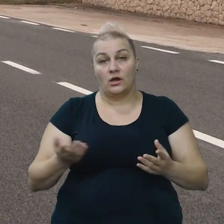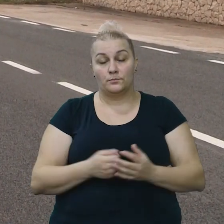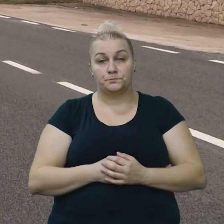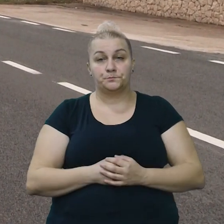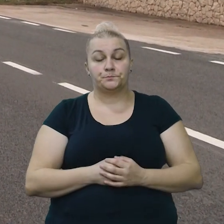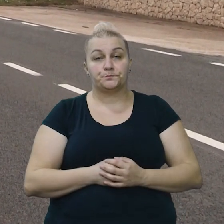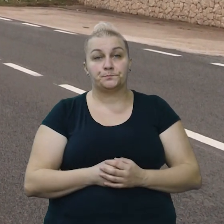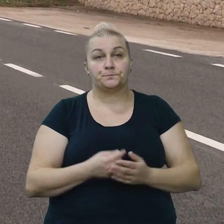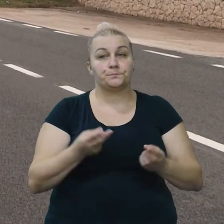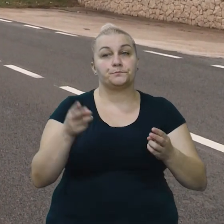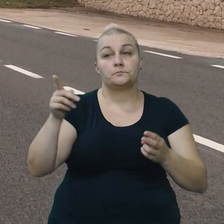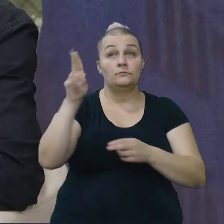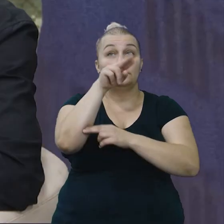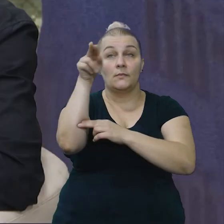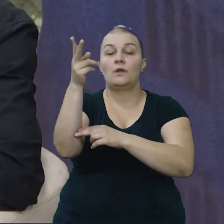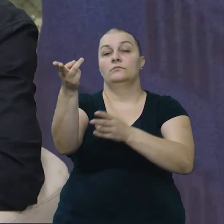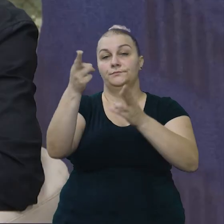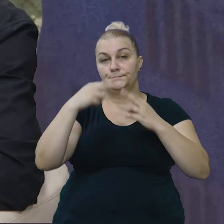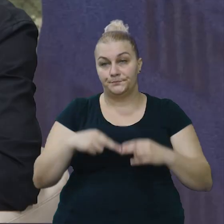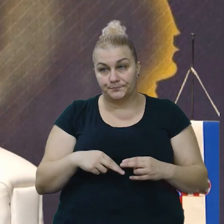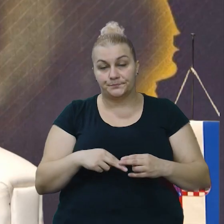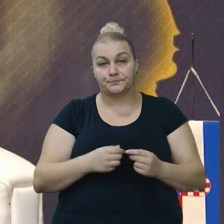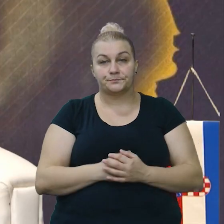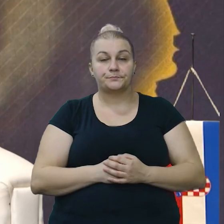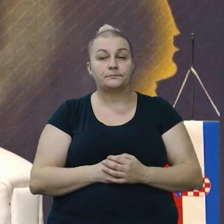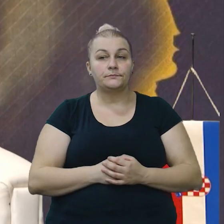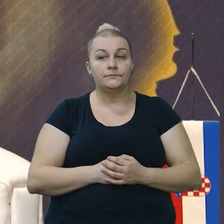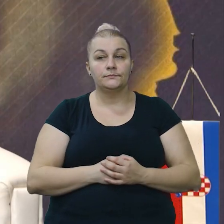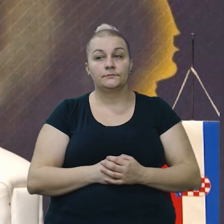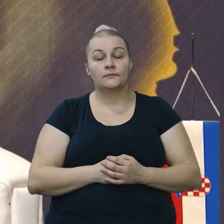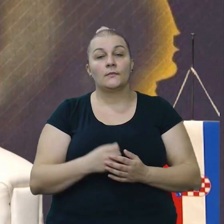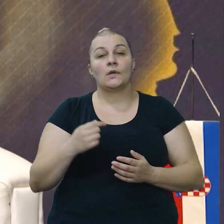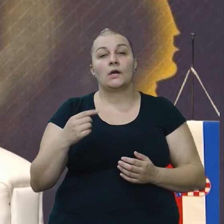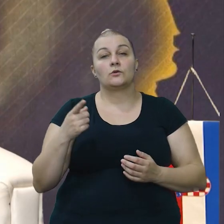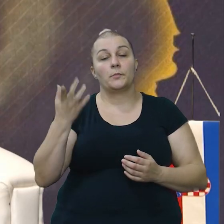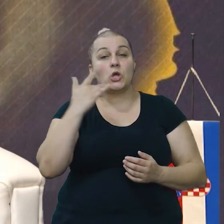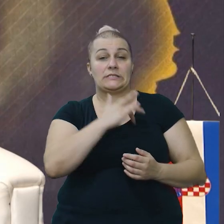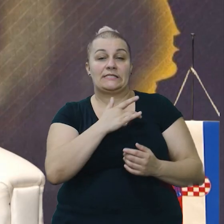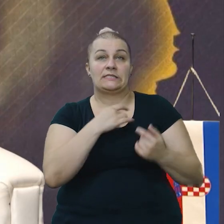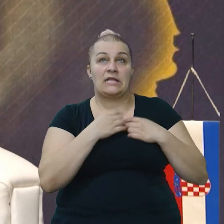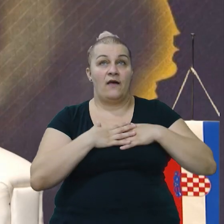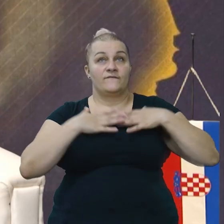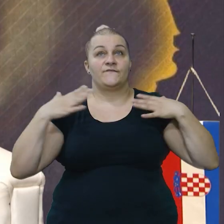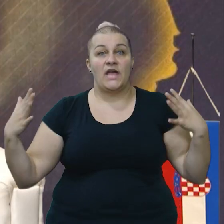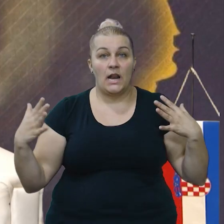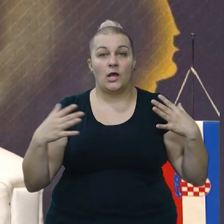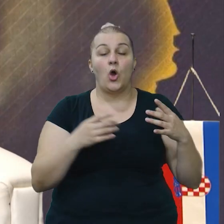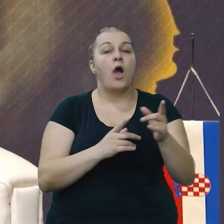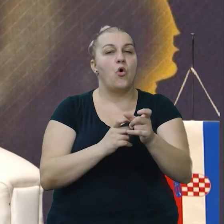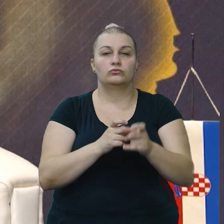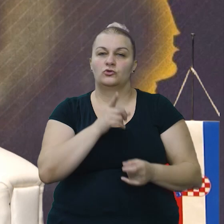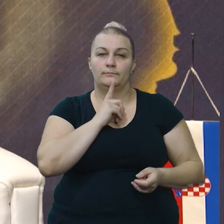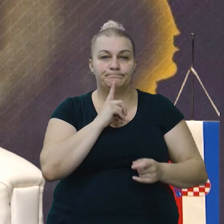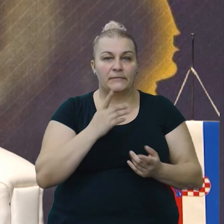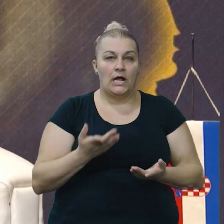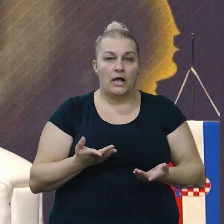Vratio se je nazad, mi smo moral velike, srce veliko, oružja vrlo malo.